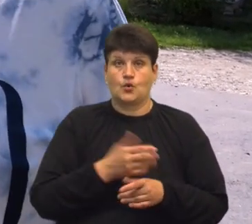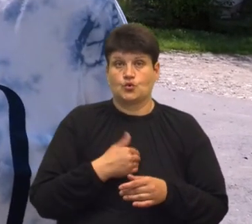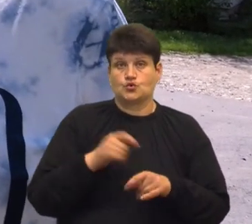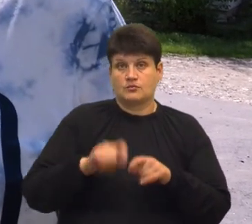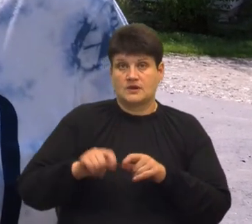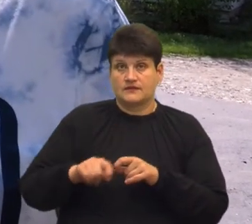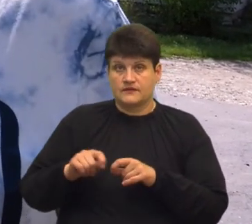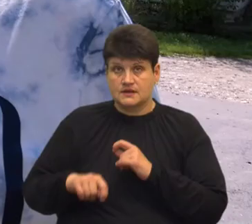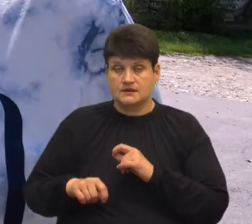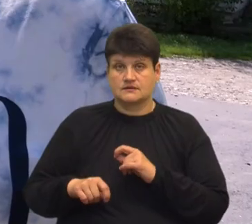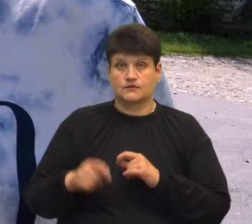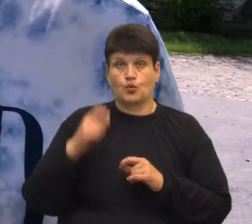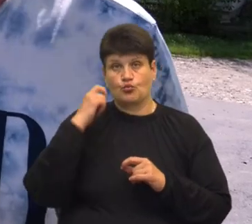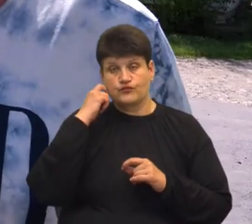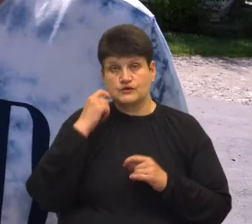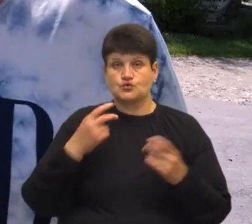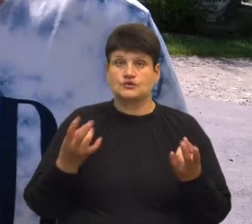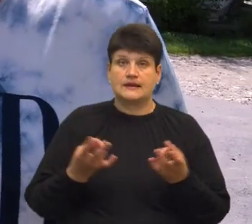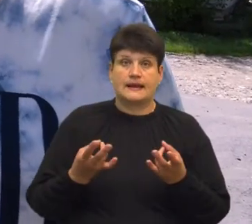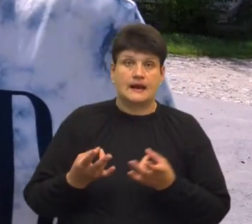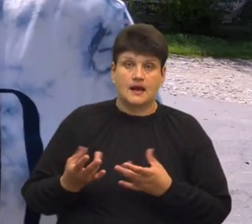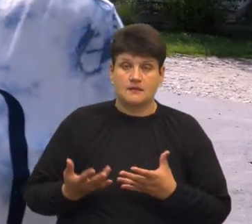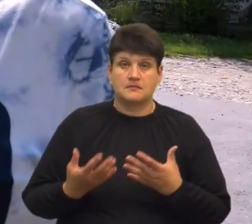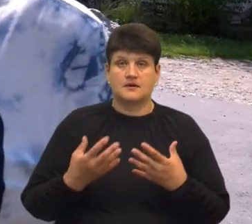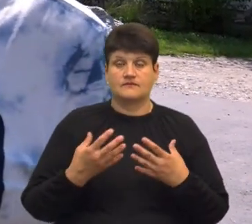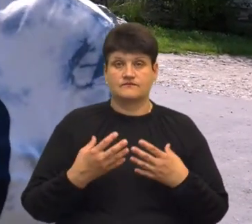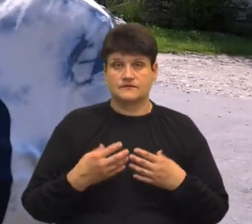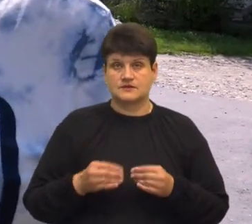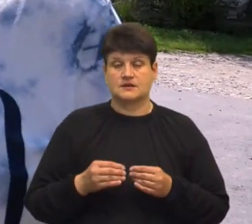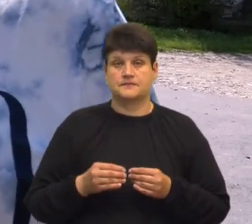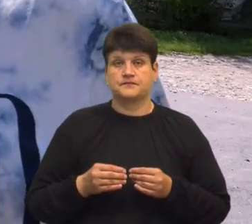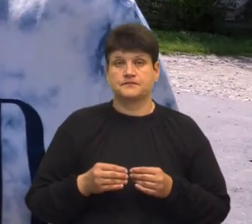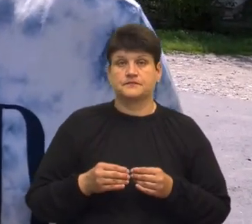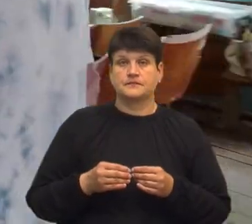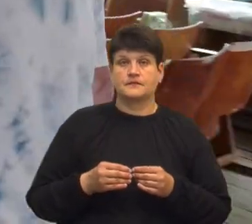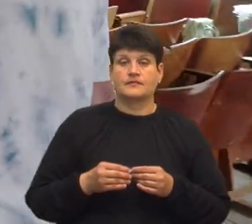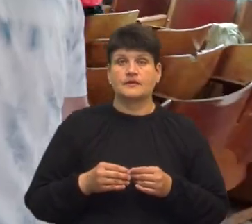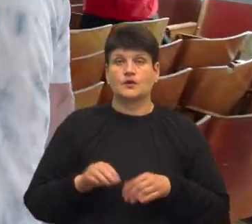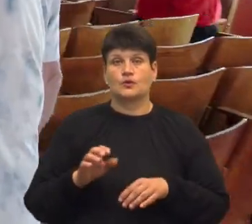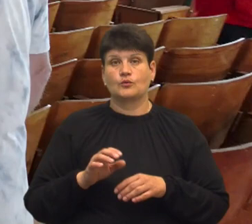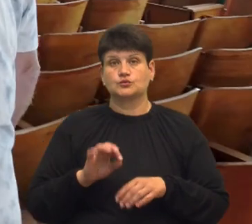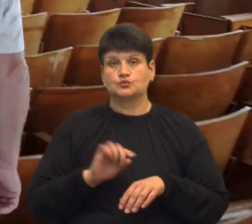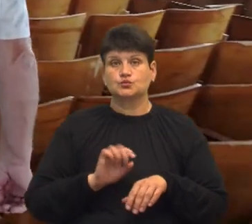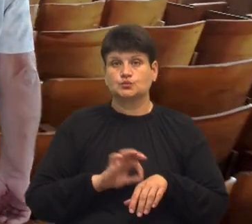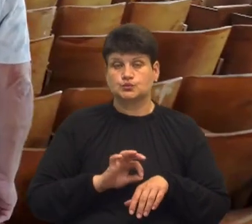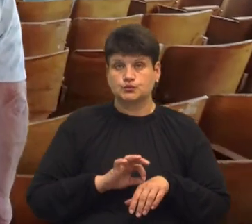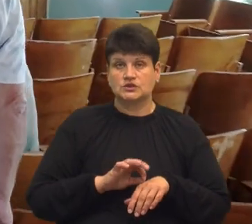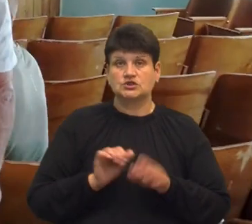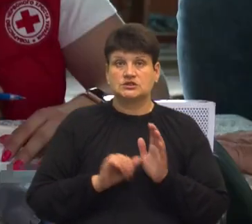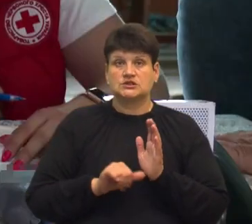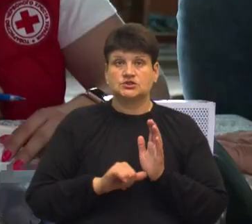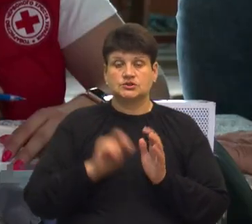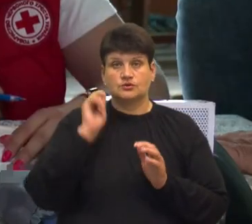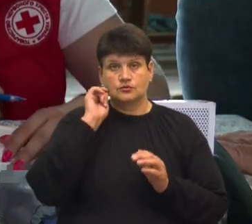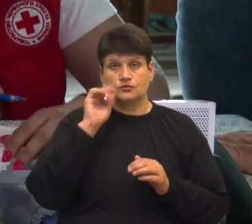В такому віці, що треба вже і голова крутиться, то коліно болить. 66-річний Іван Собчак